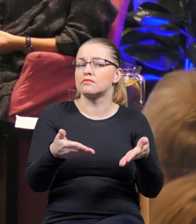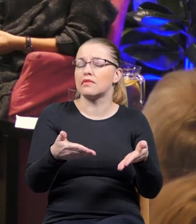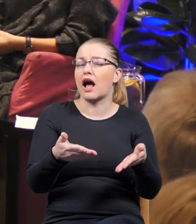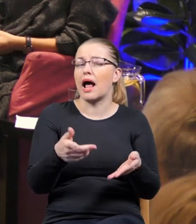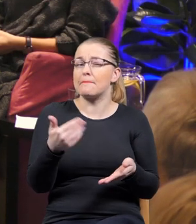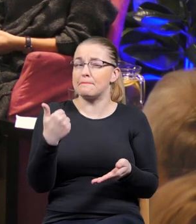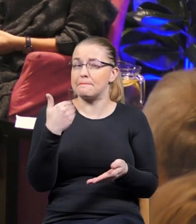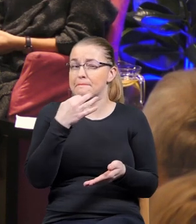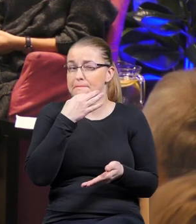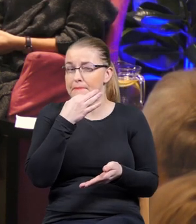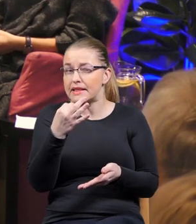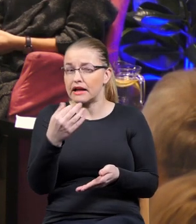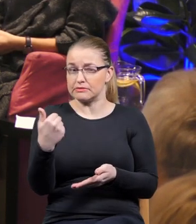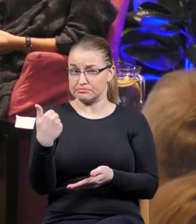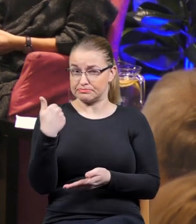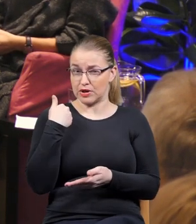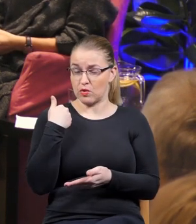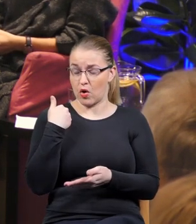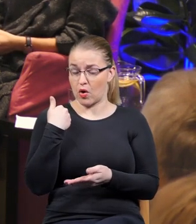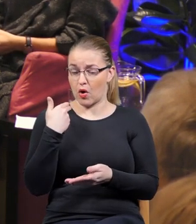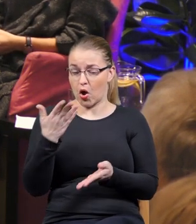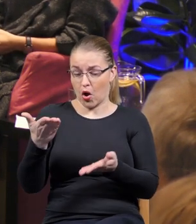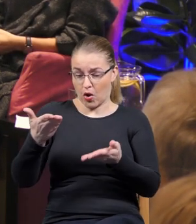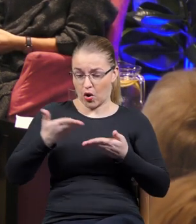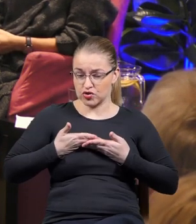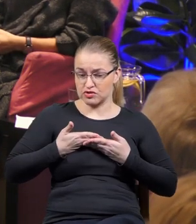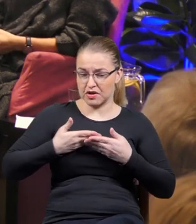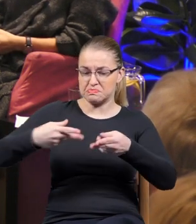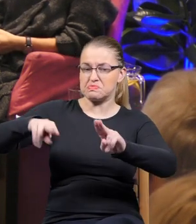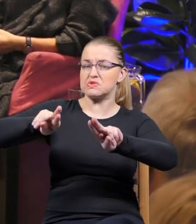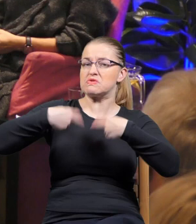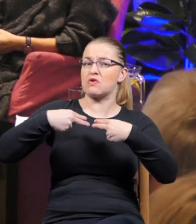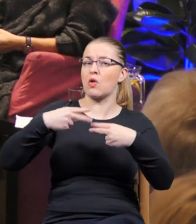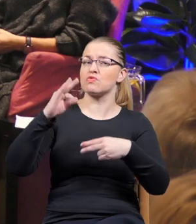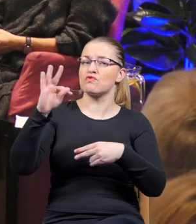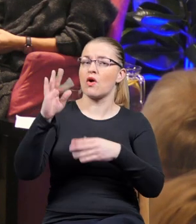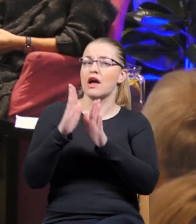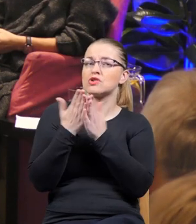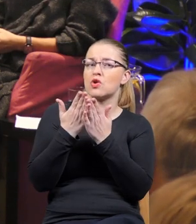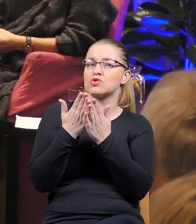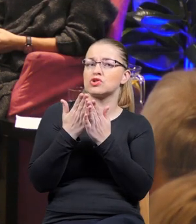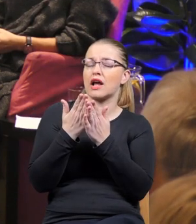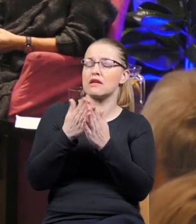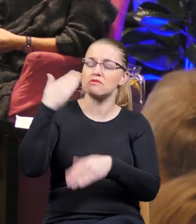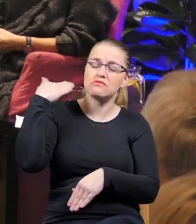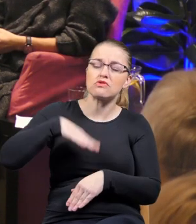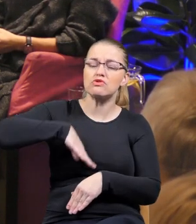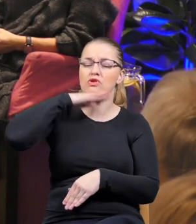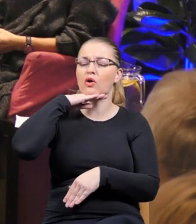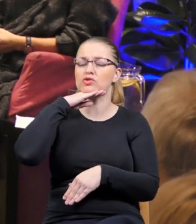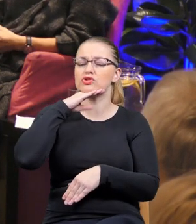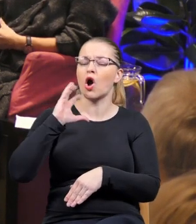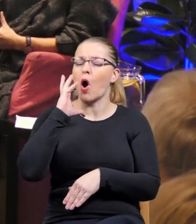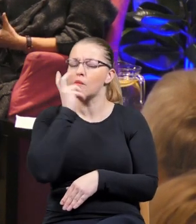dostawałeś książki swoje z podpisami dość szkalowania Austrii, mojej ojczyzny? Czy